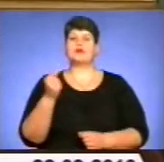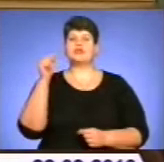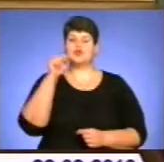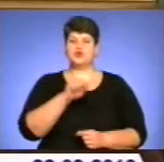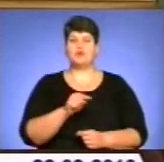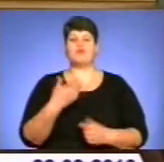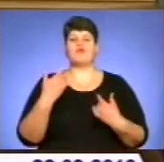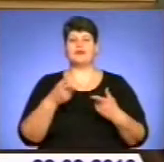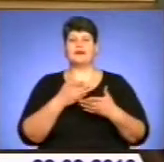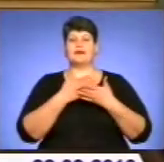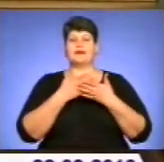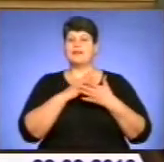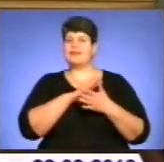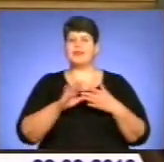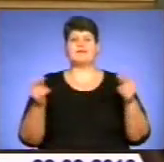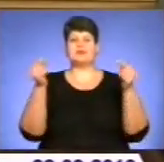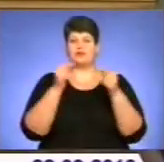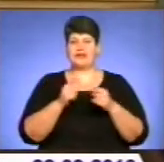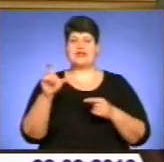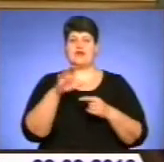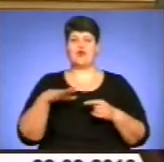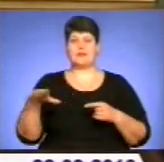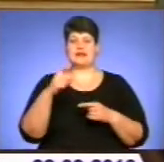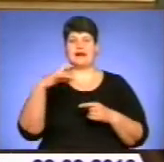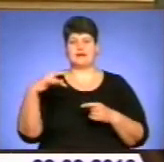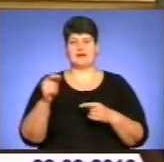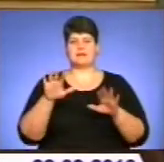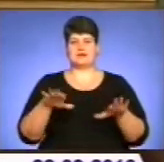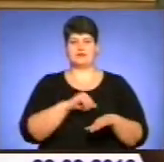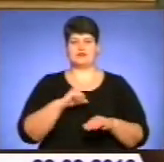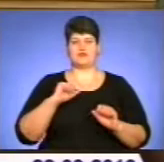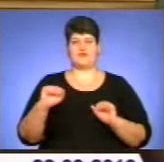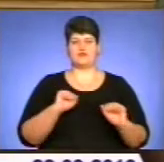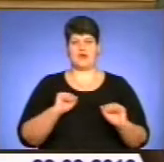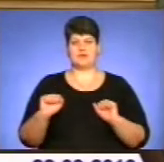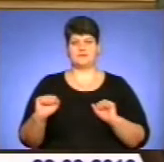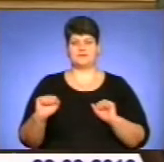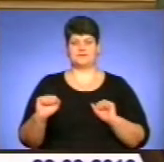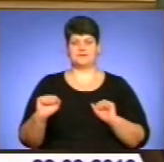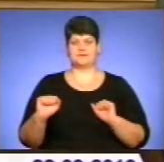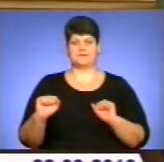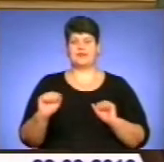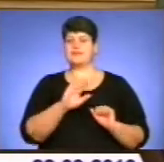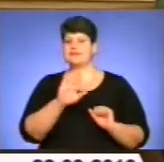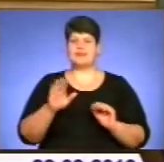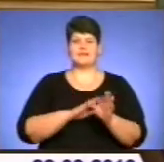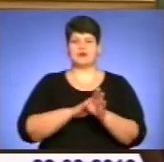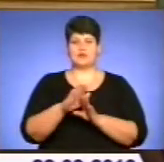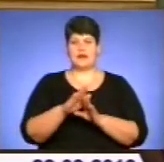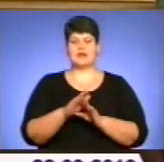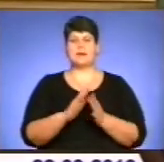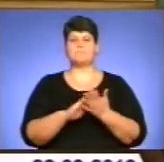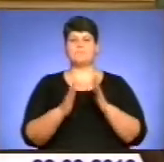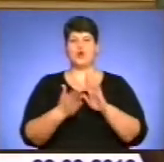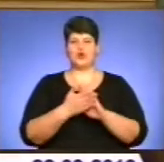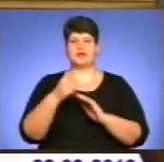вони також не відповідають європейській харті місцевого самоврядування. Невиконання ж положень харті